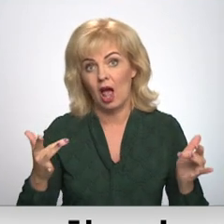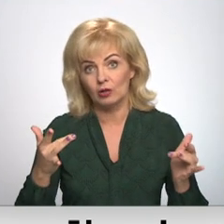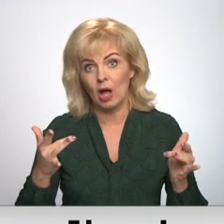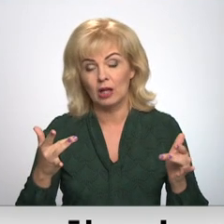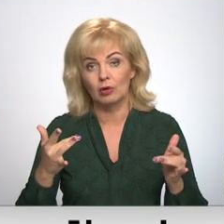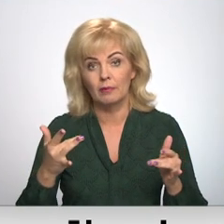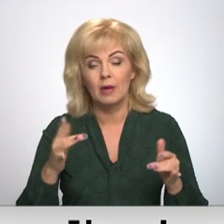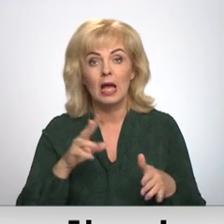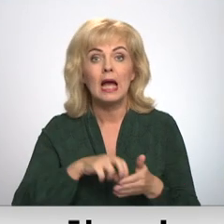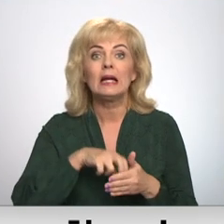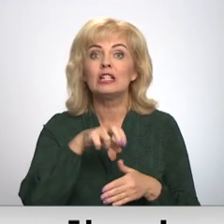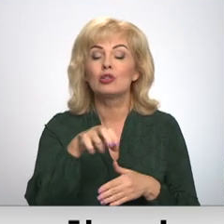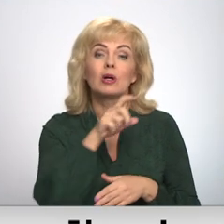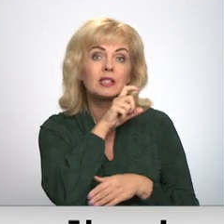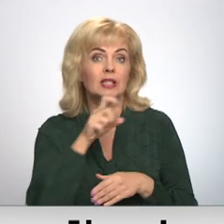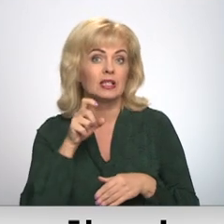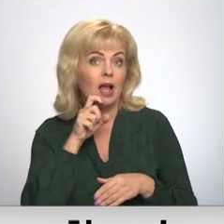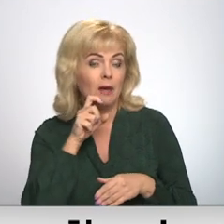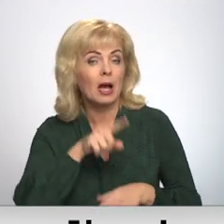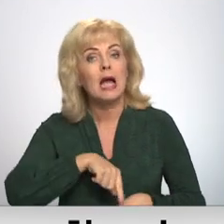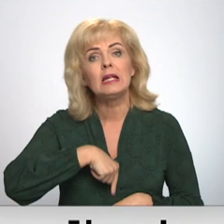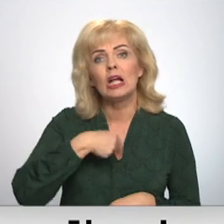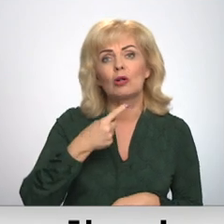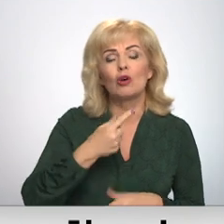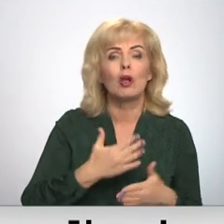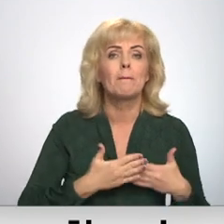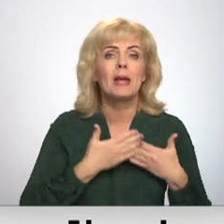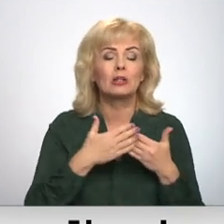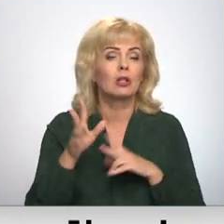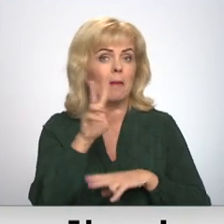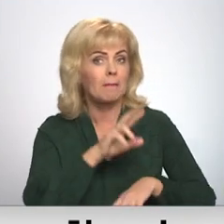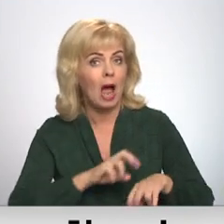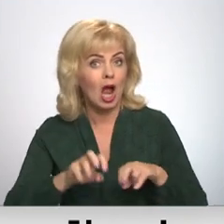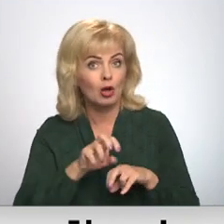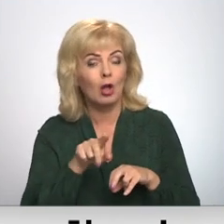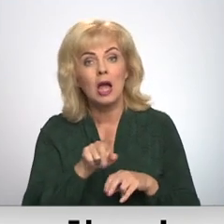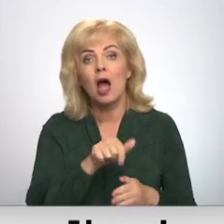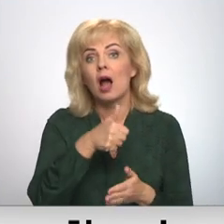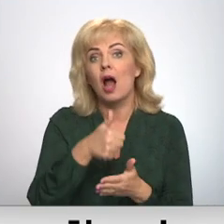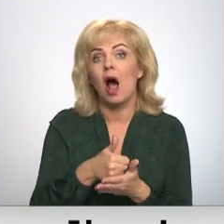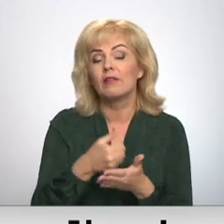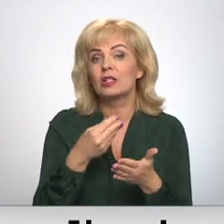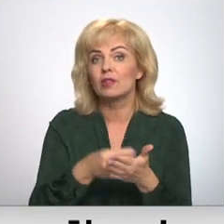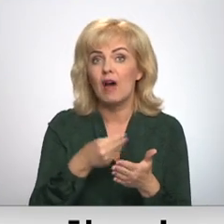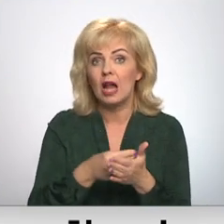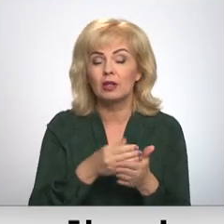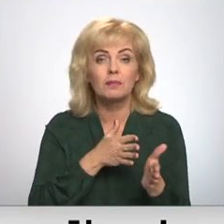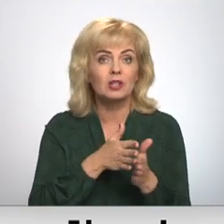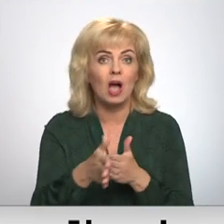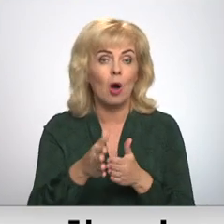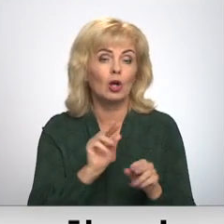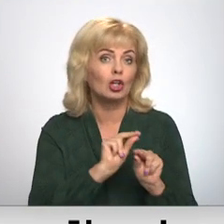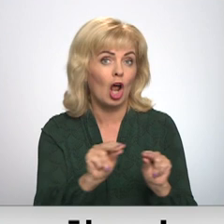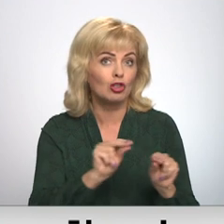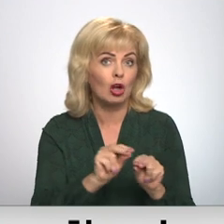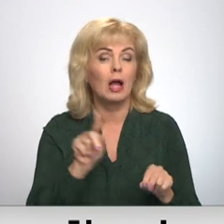Izsūtījums uz Sibīriju bezgalīga ilgošanās un mīlestības meklējumi. Tās ir galvenās vērtības, kas caurvī režisora